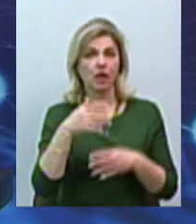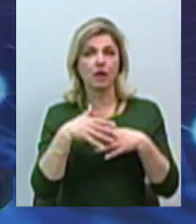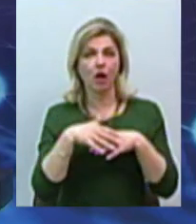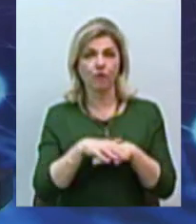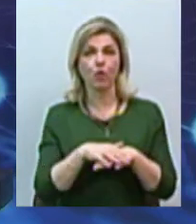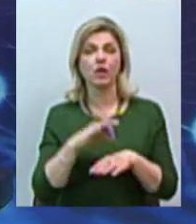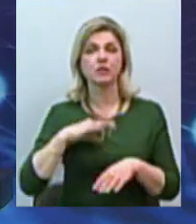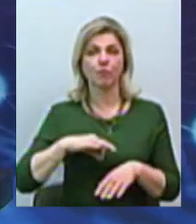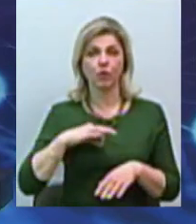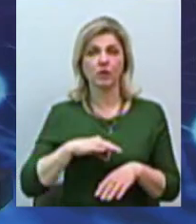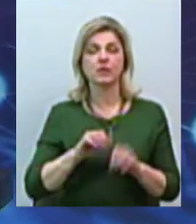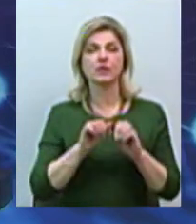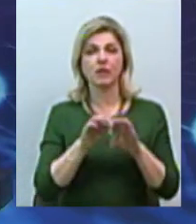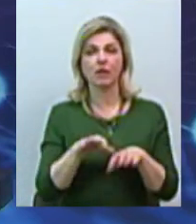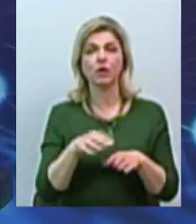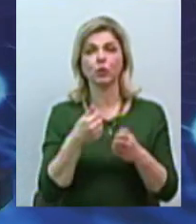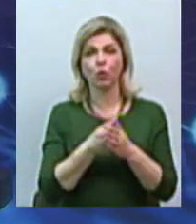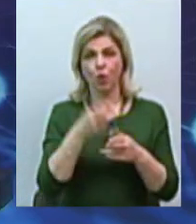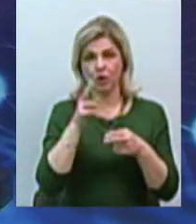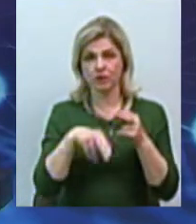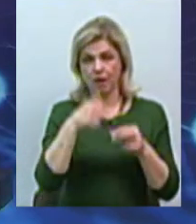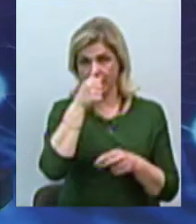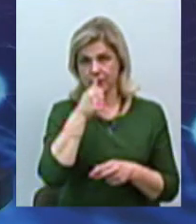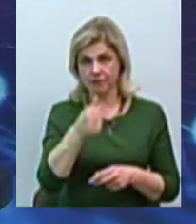споживання з дати звіту до кінця місяця.